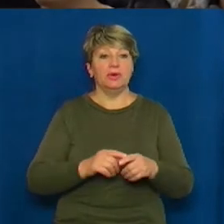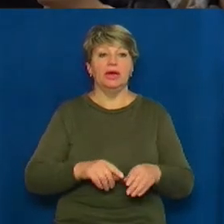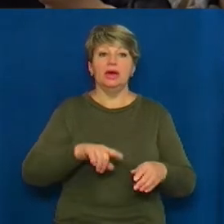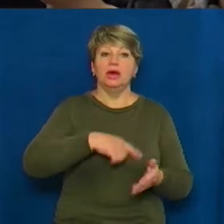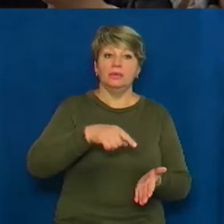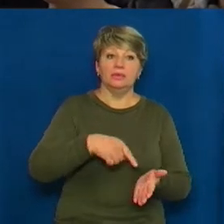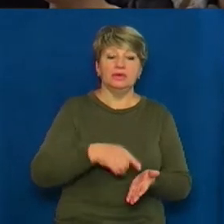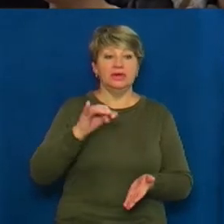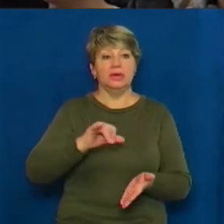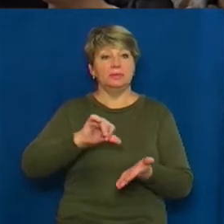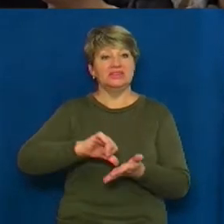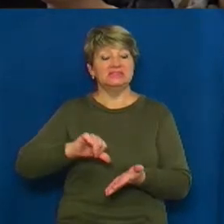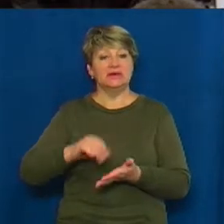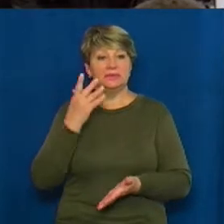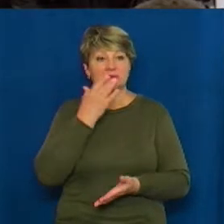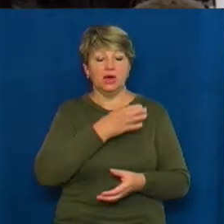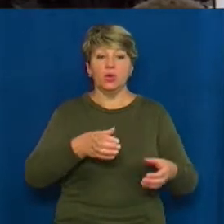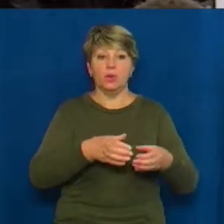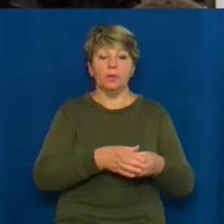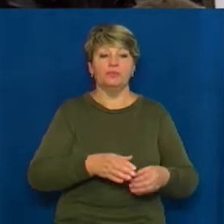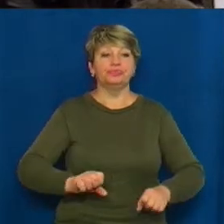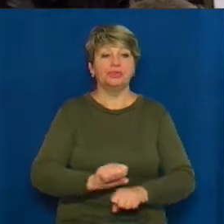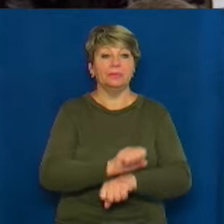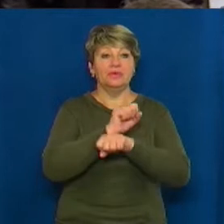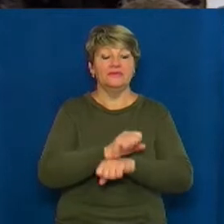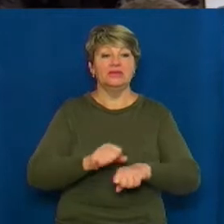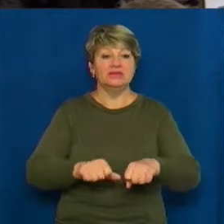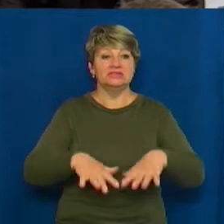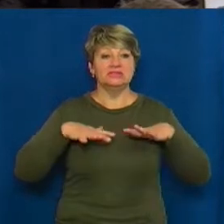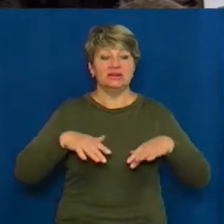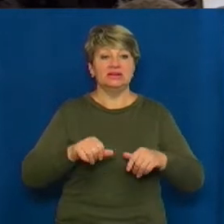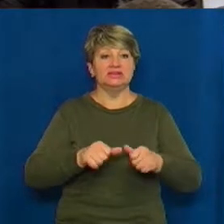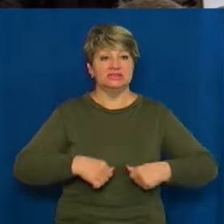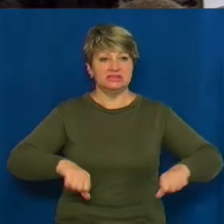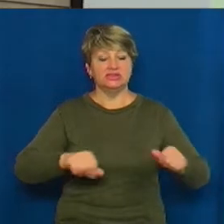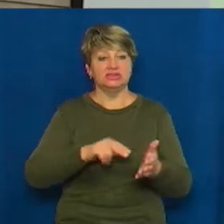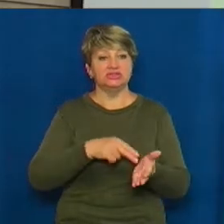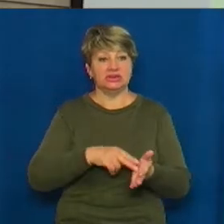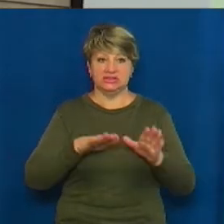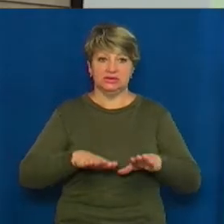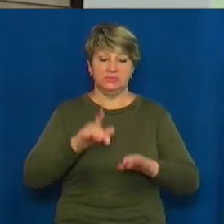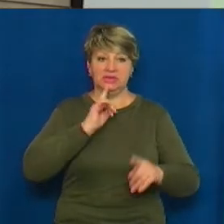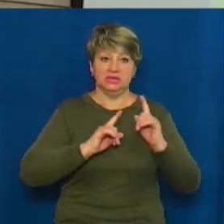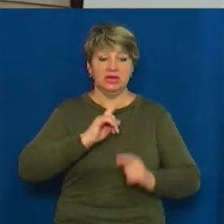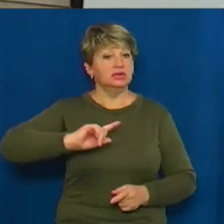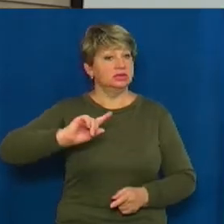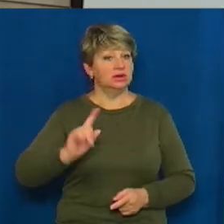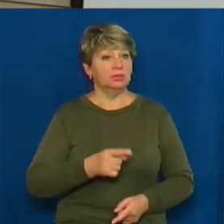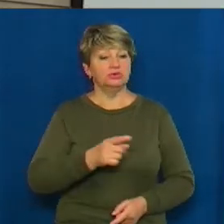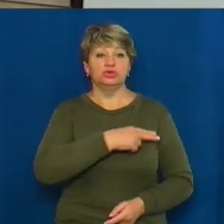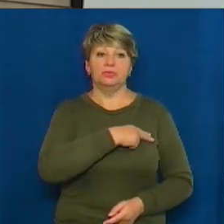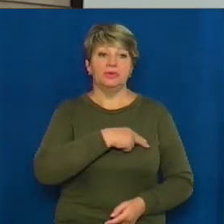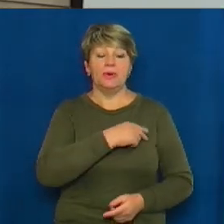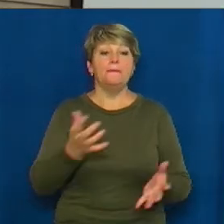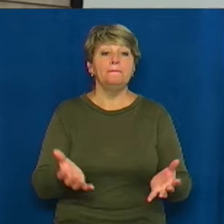представники національного корпусу мітингували у залі засідань Черкаської міськради. Вони вимагали, щоб депутати підтримали це